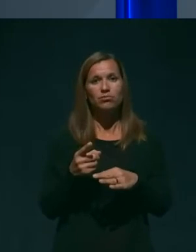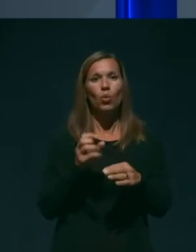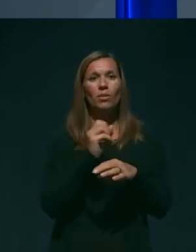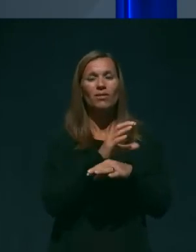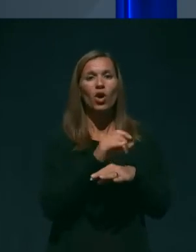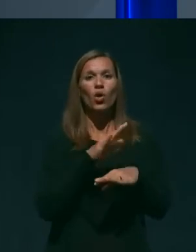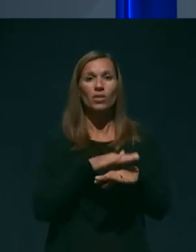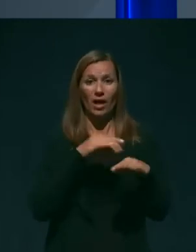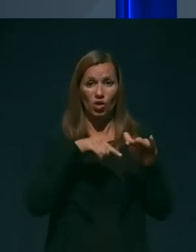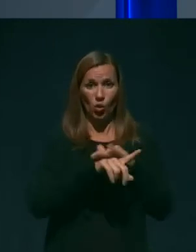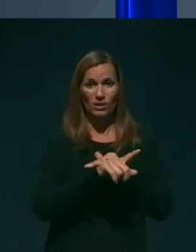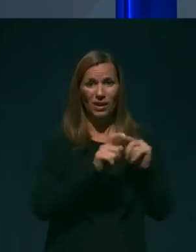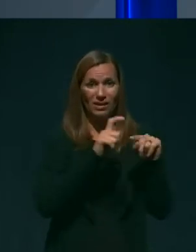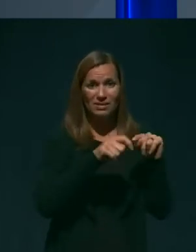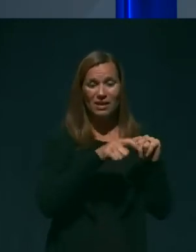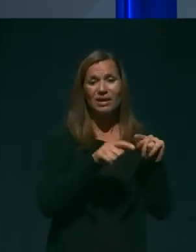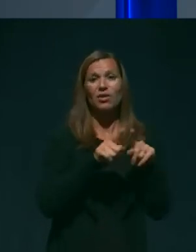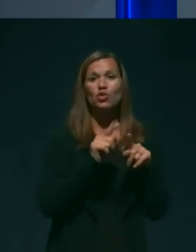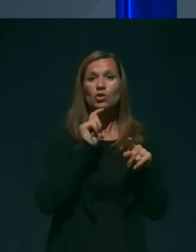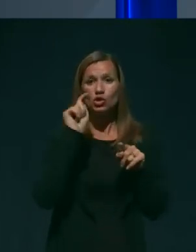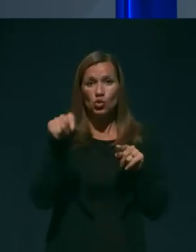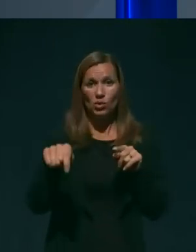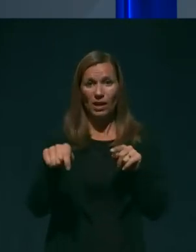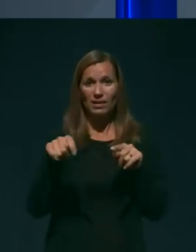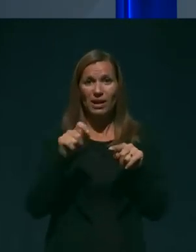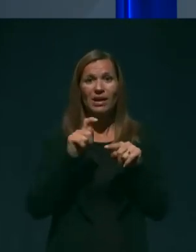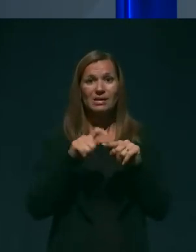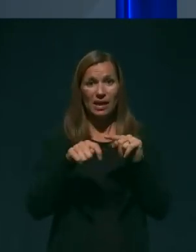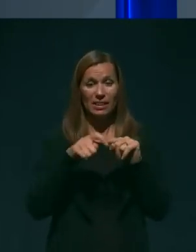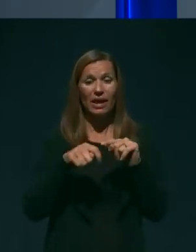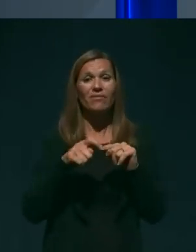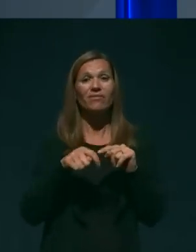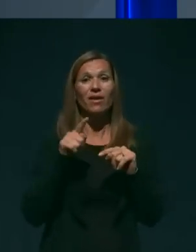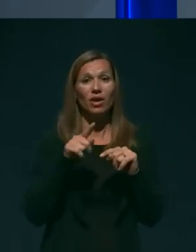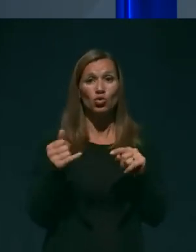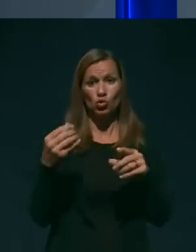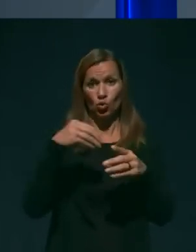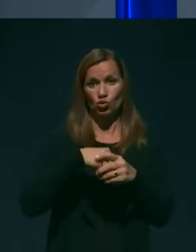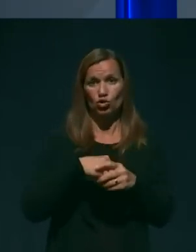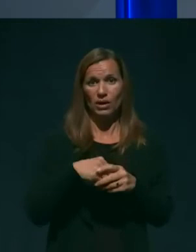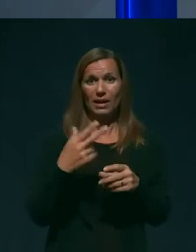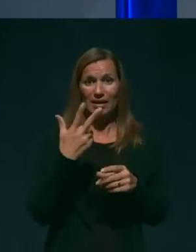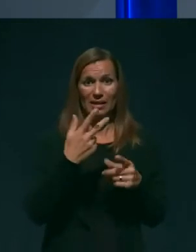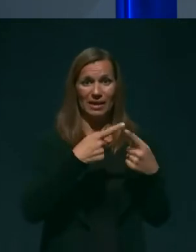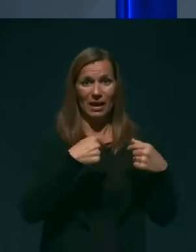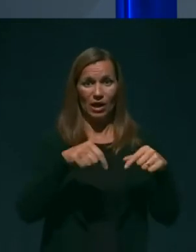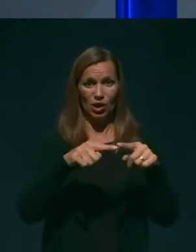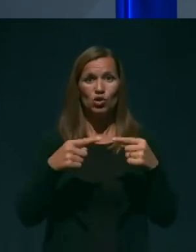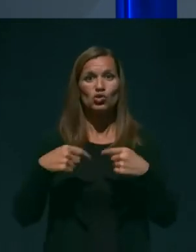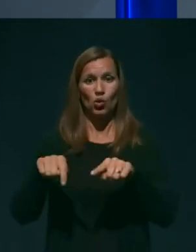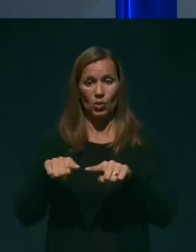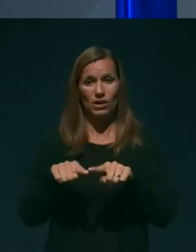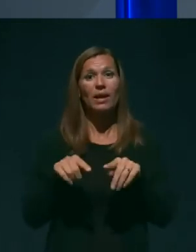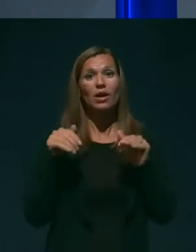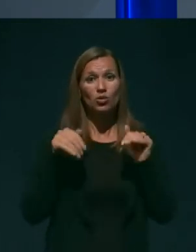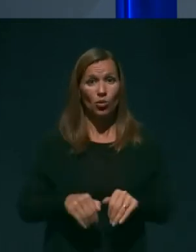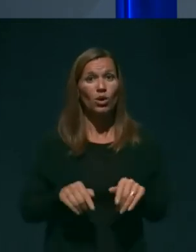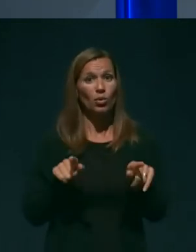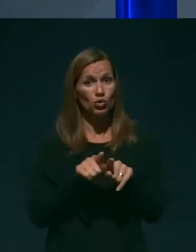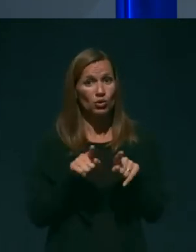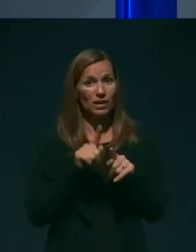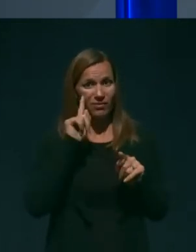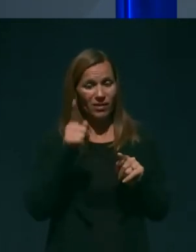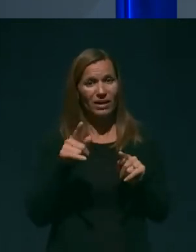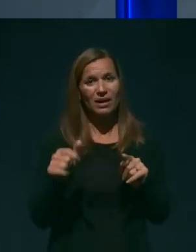in tle so dejansko vključeni tri resori. Poleg tega je treba vedeti, da so epidemiološke